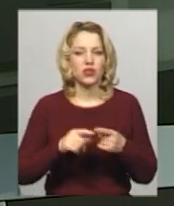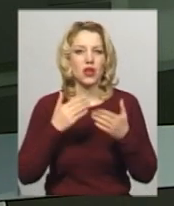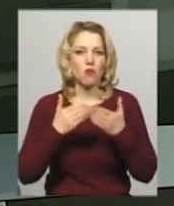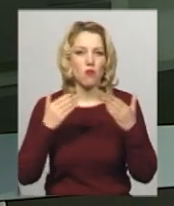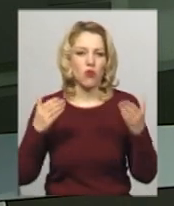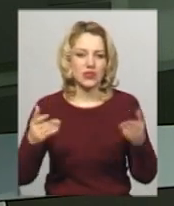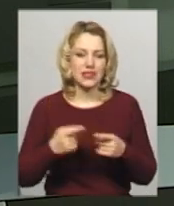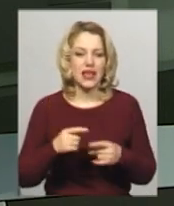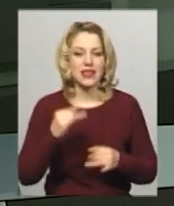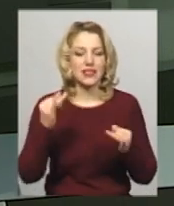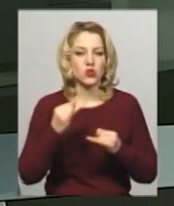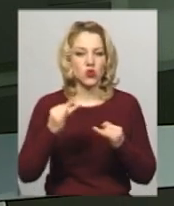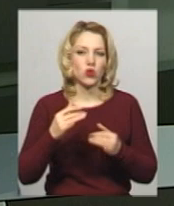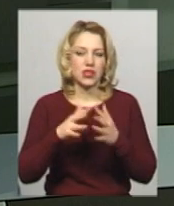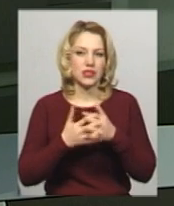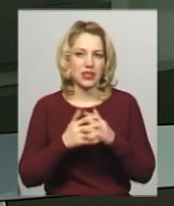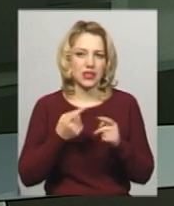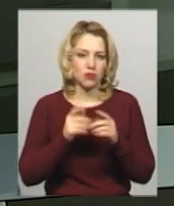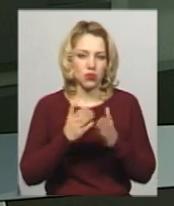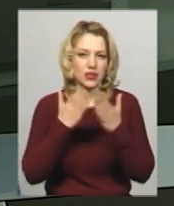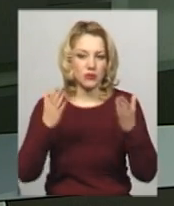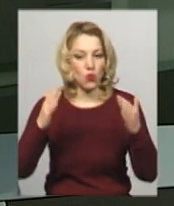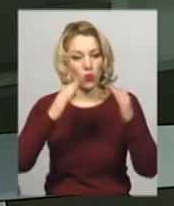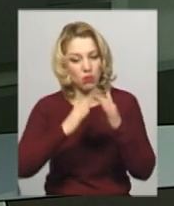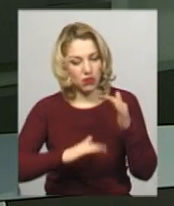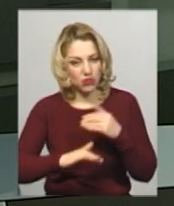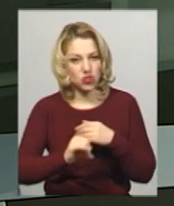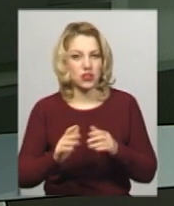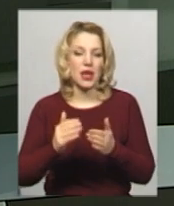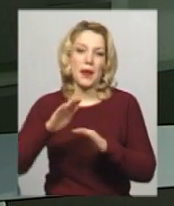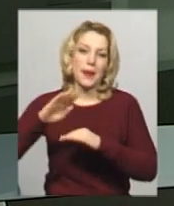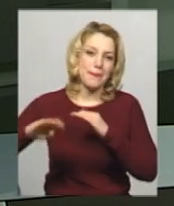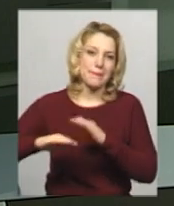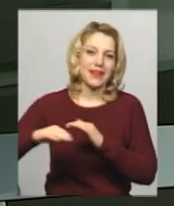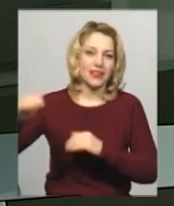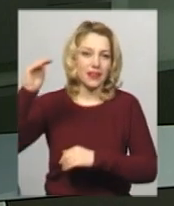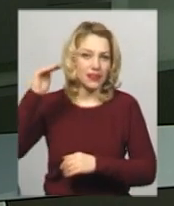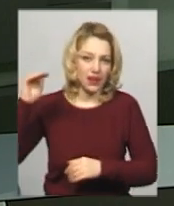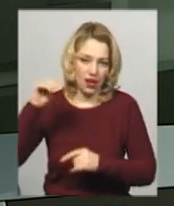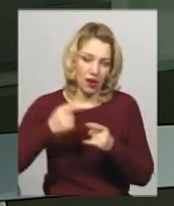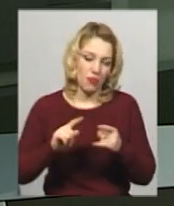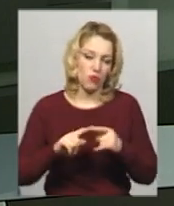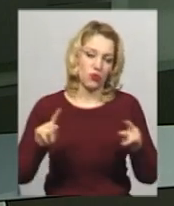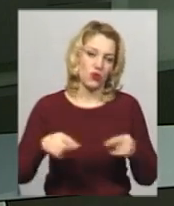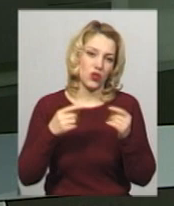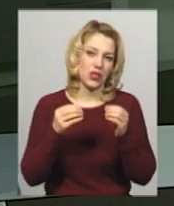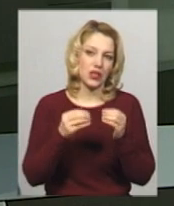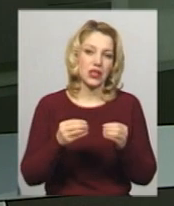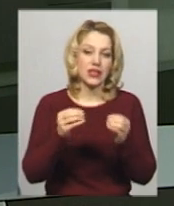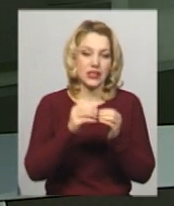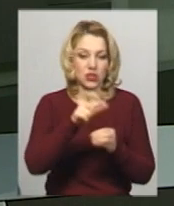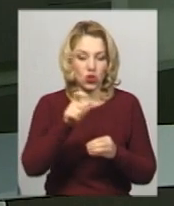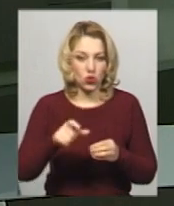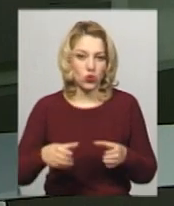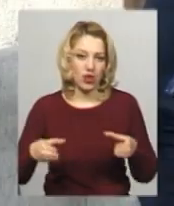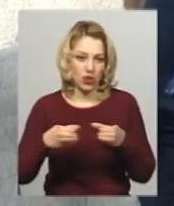Це будуть експозиції в приміщенні та музей під відкритим небом. Десять жителів села утворили ініціативну групу, яка працюватиме над втіленням